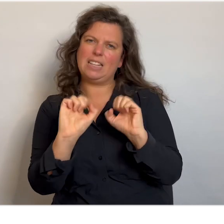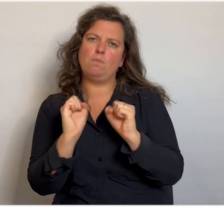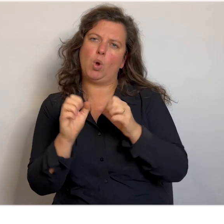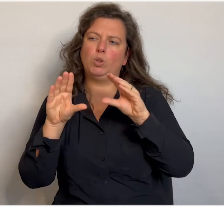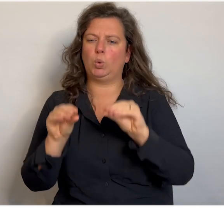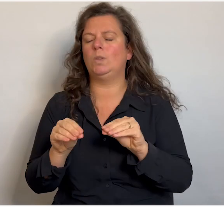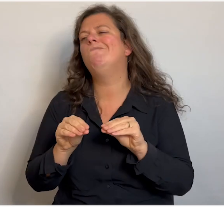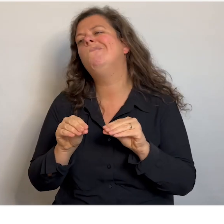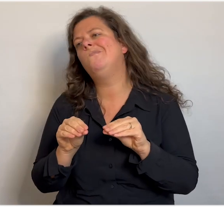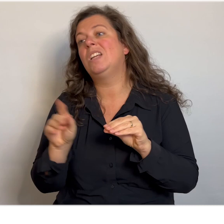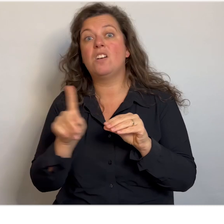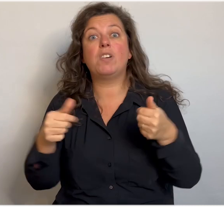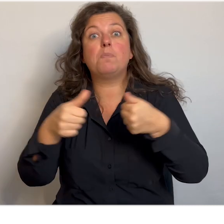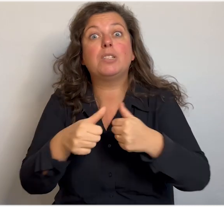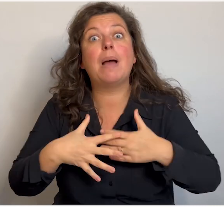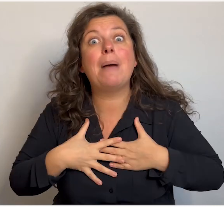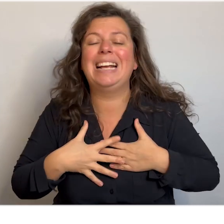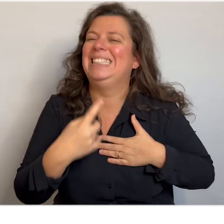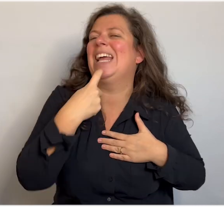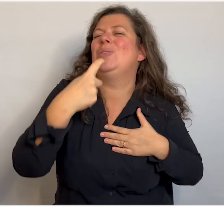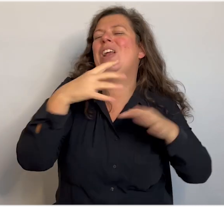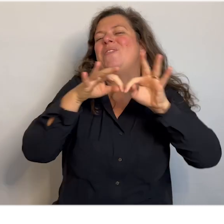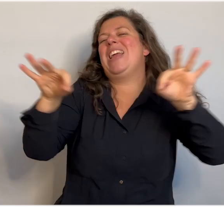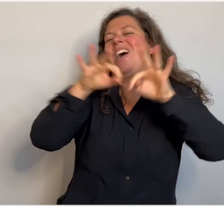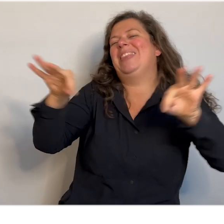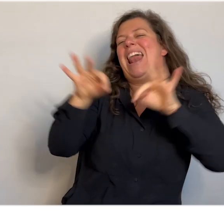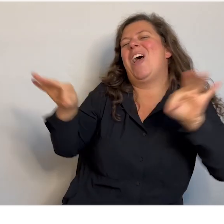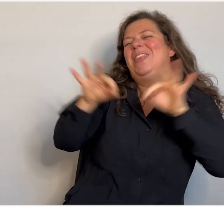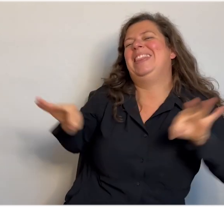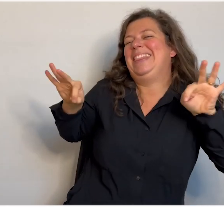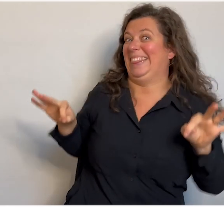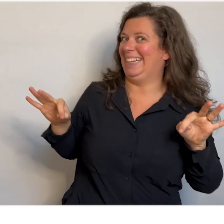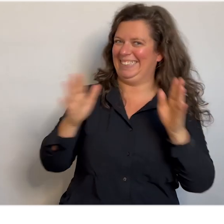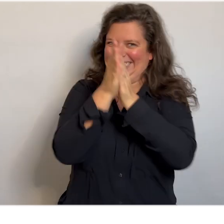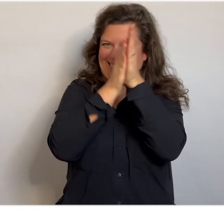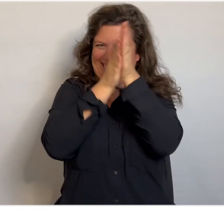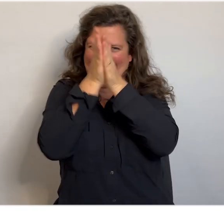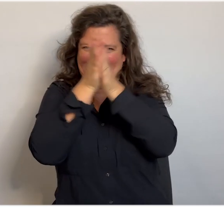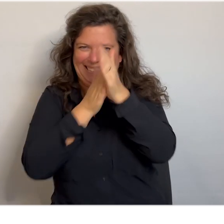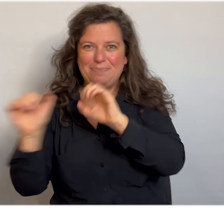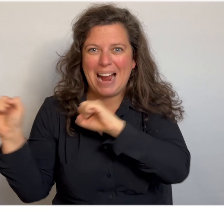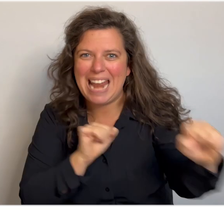Ja, wat echt bij mij past. Dat zijn natuurlijk mijn frikantellen. Die gaan er sowieso in.